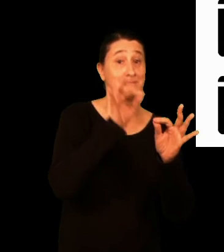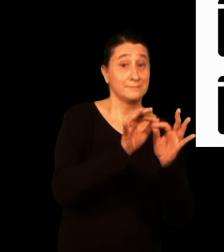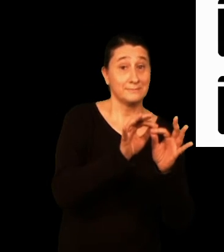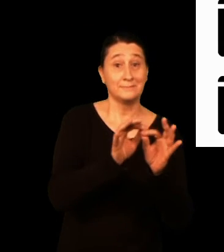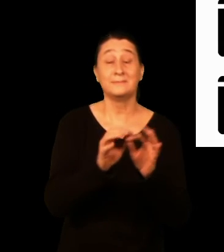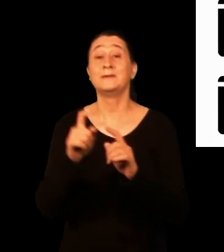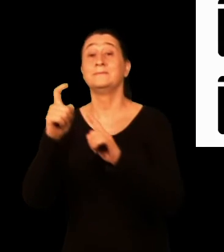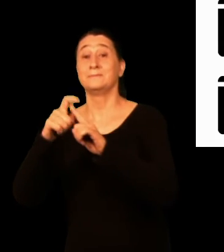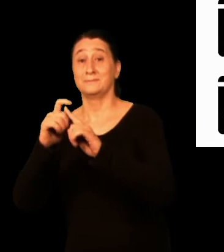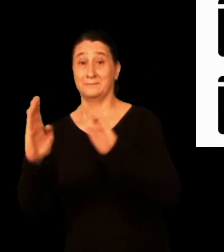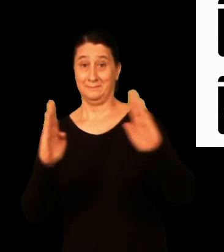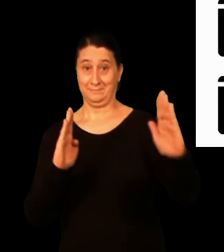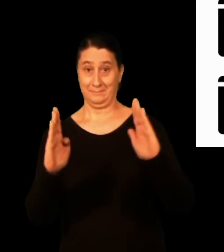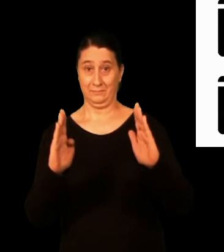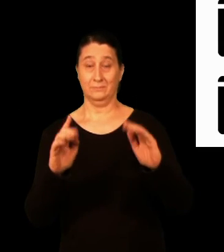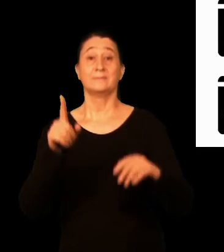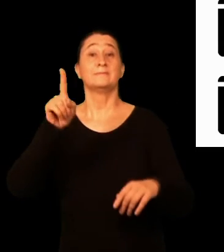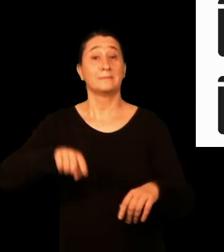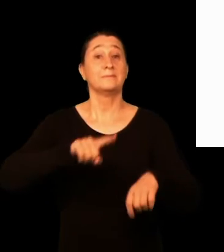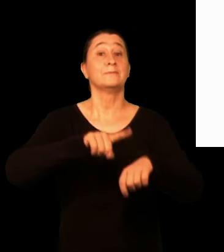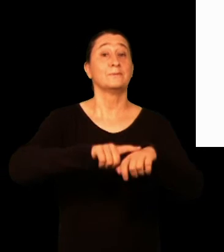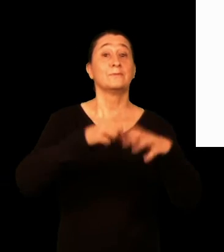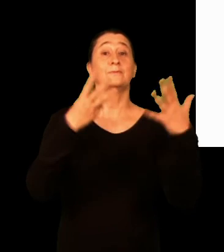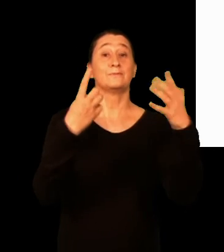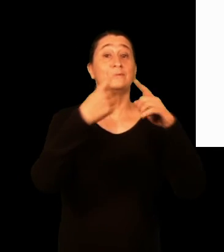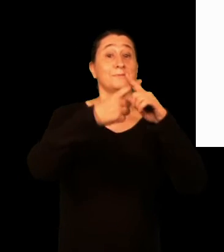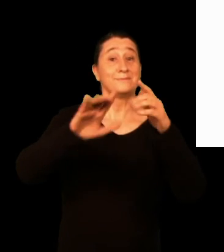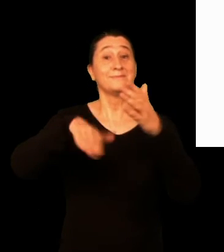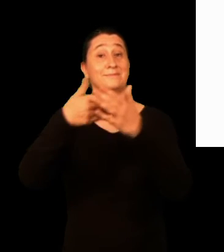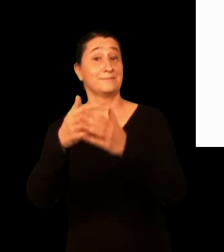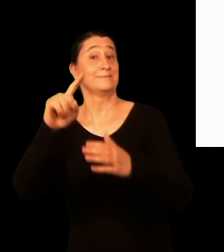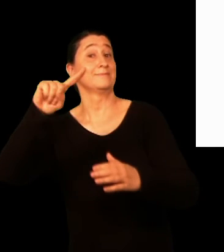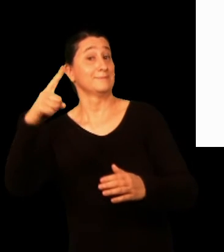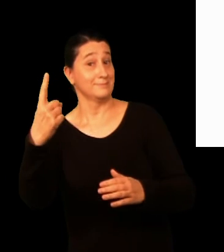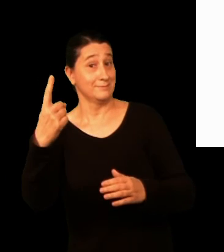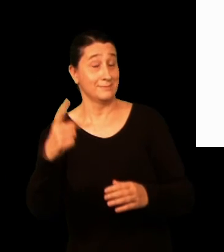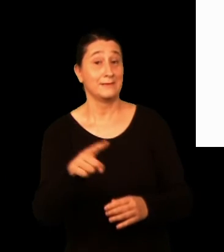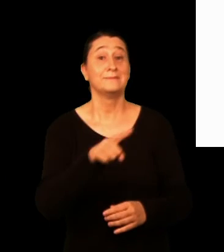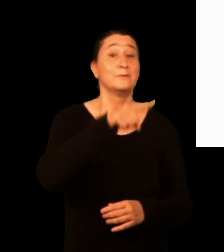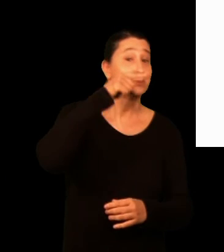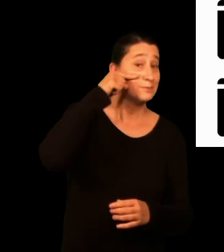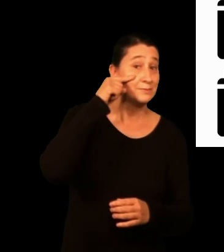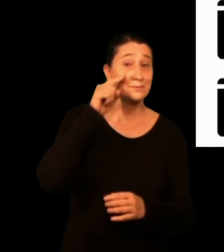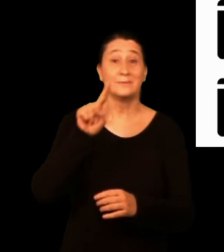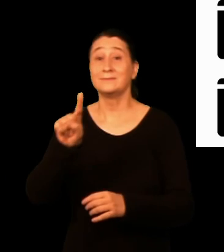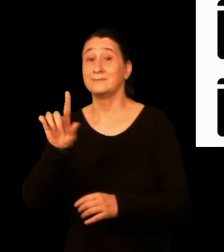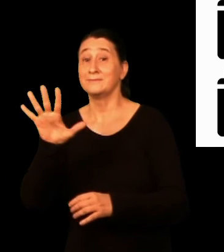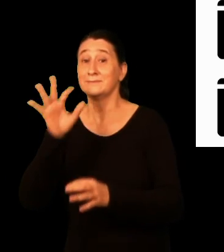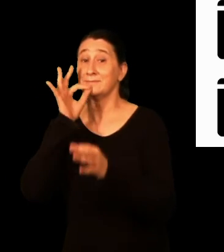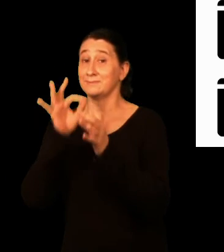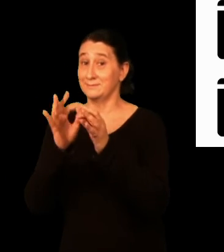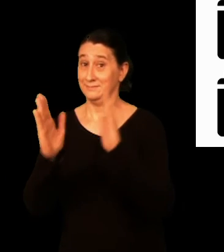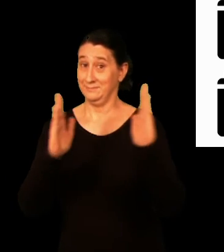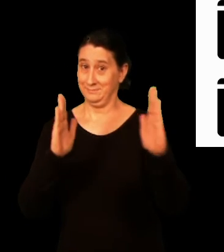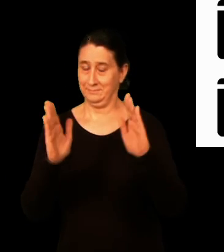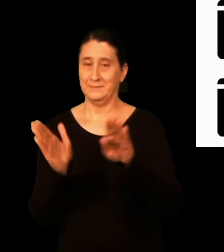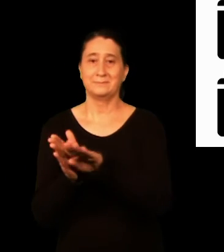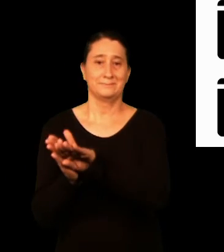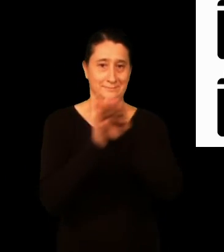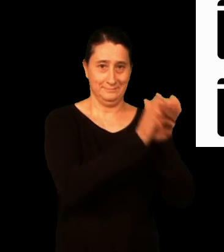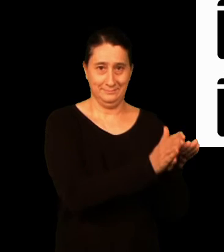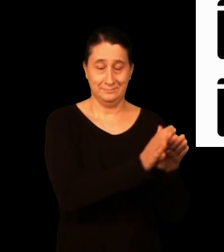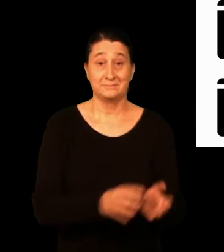amazaitik maiatxera. Eta sortzi eta errietatik ordu batetara, ekainetik iraiaren amabostera.